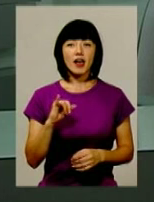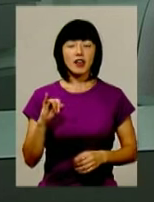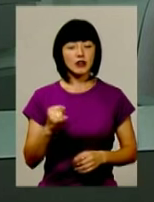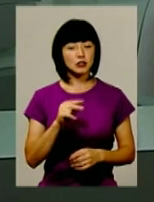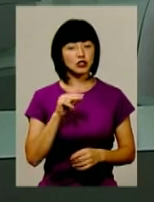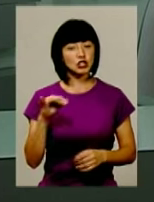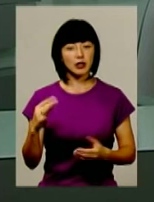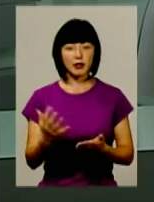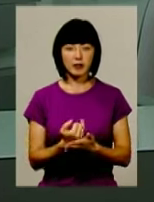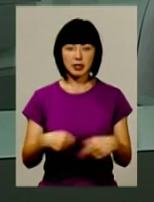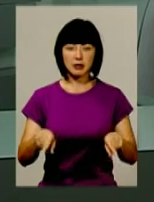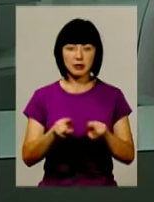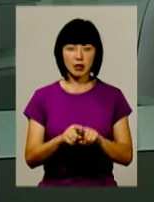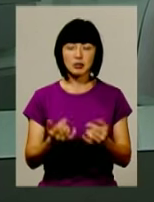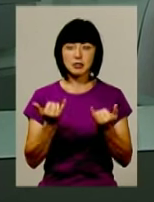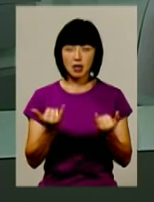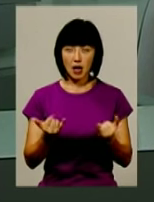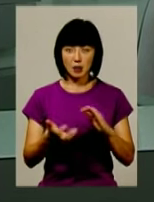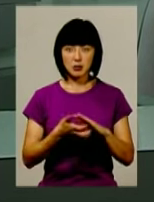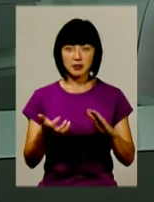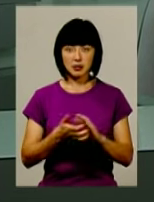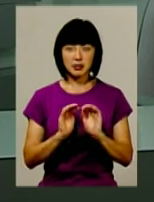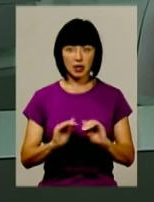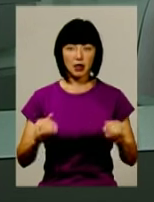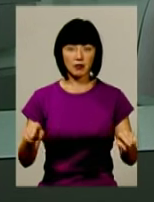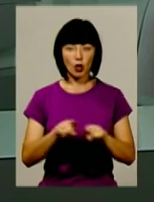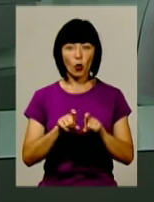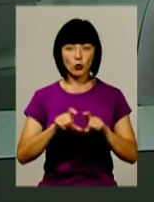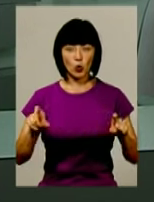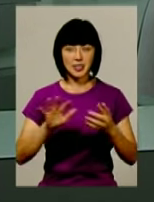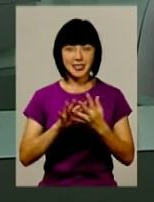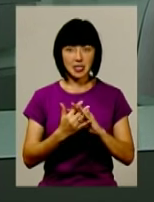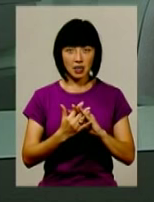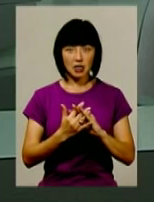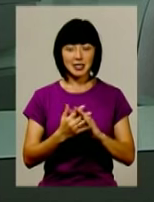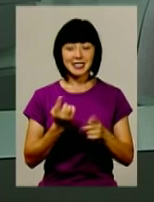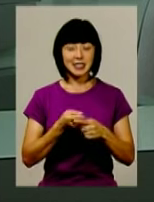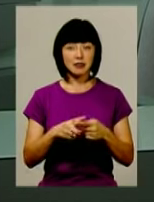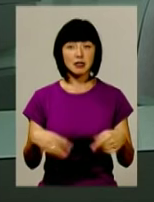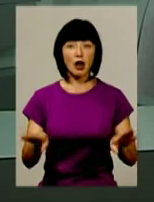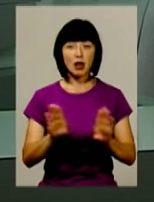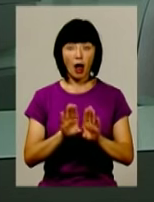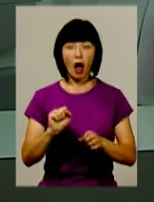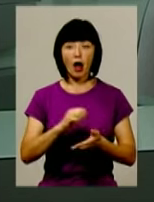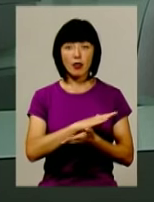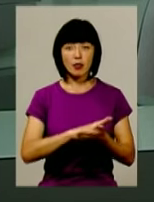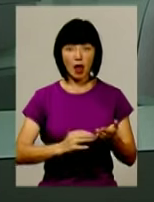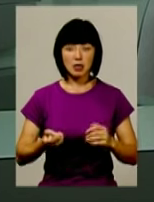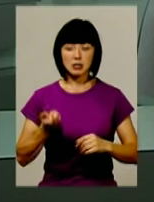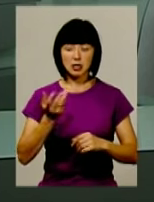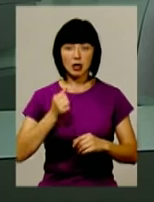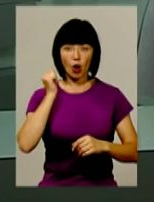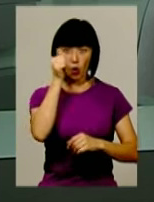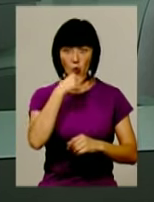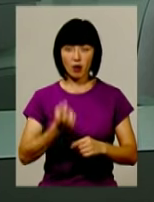таку малу кількість учнів у таких школах сільських школиці закриють, а далі за кілька років